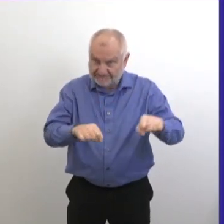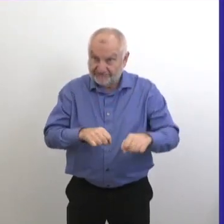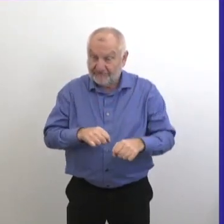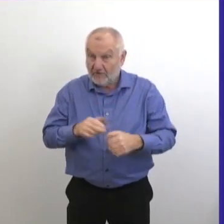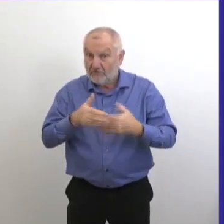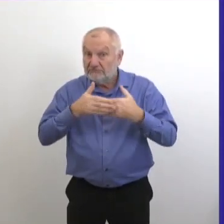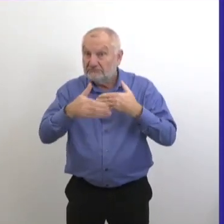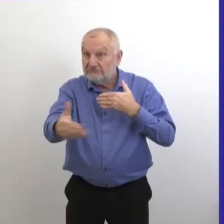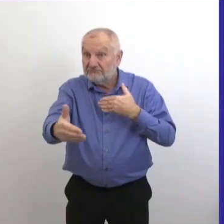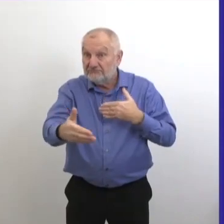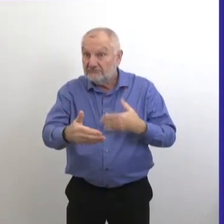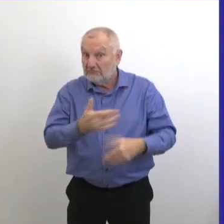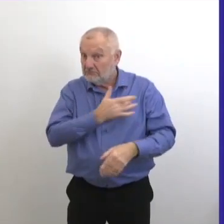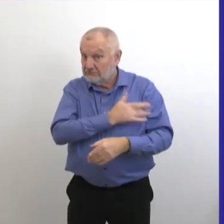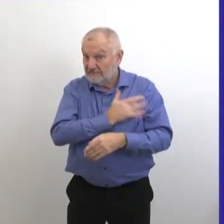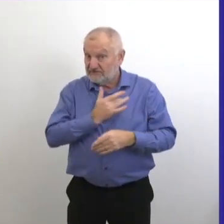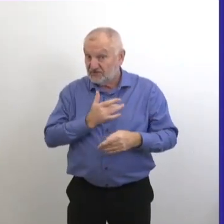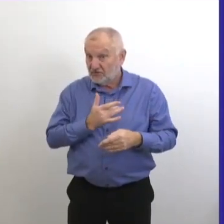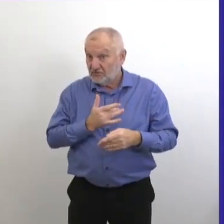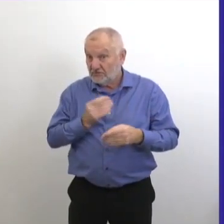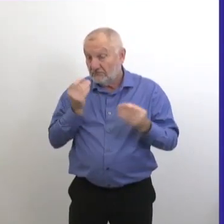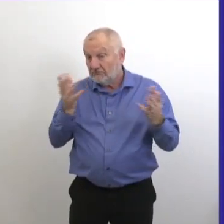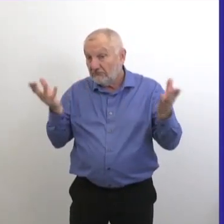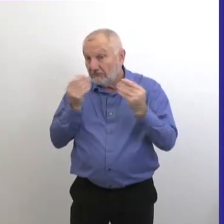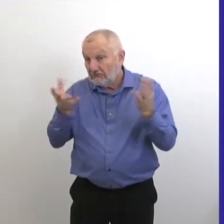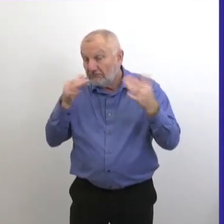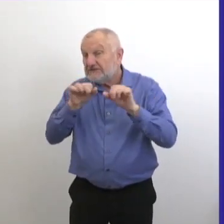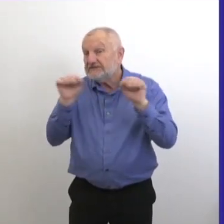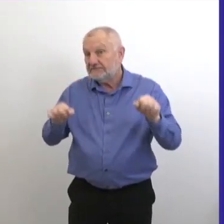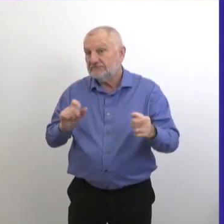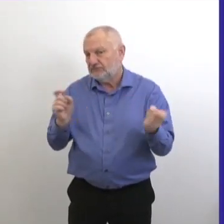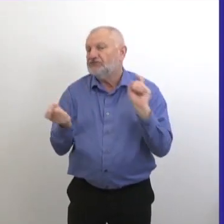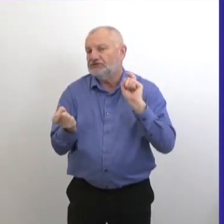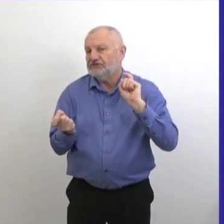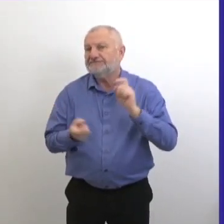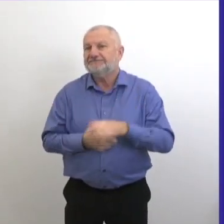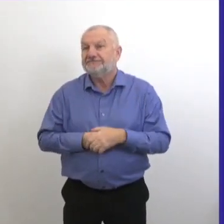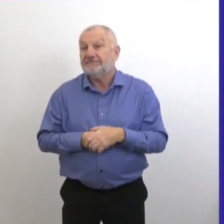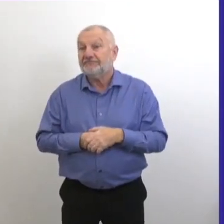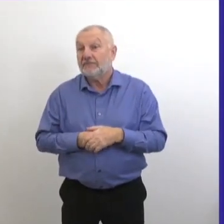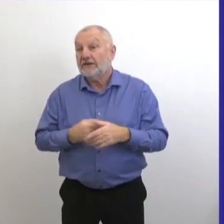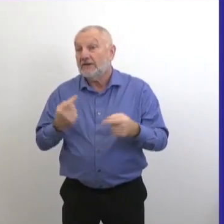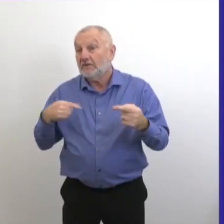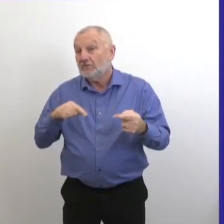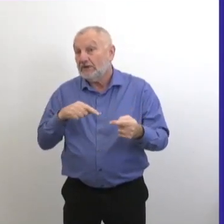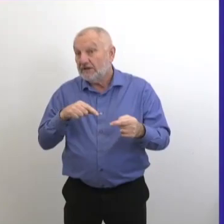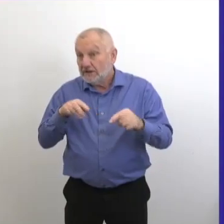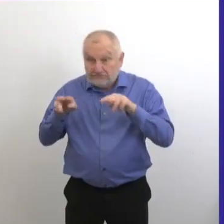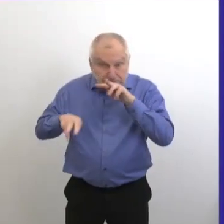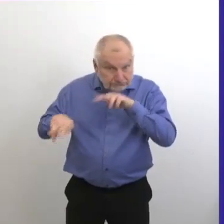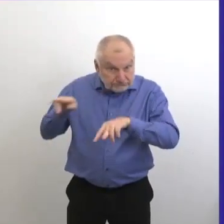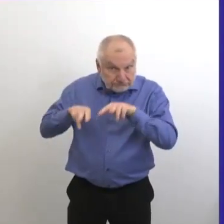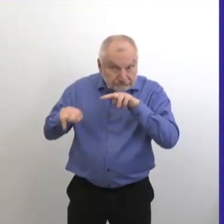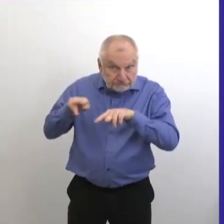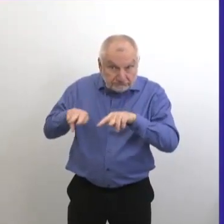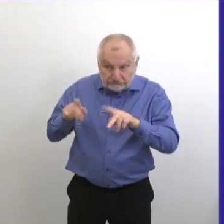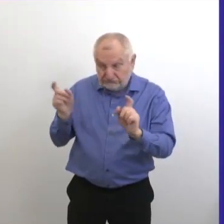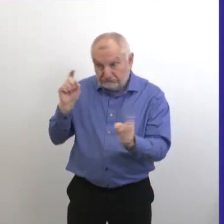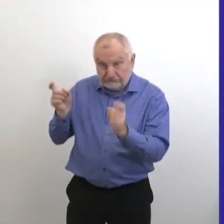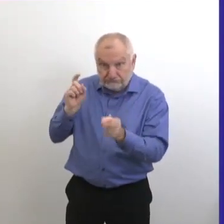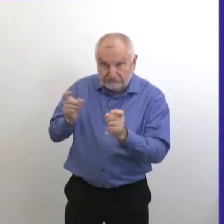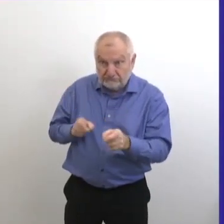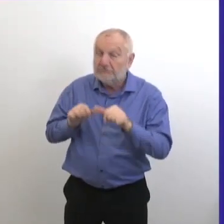aussi au système de rapport au niveau provincial afin de pouvoir justement surveiller et faire état de toute difficulté.